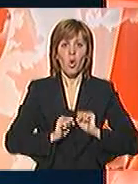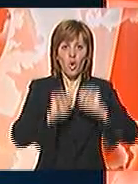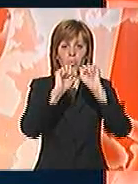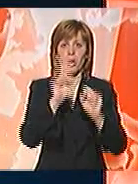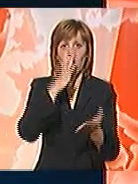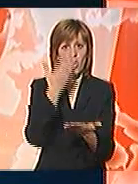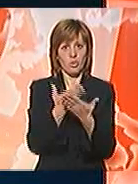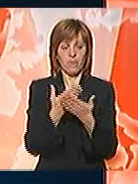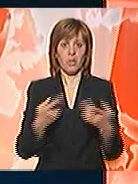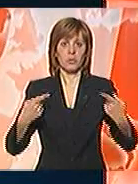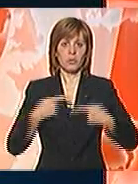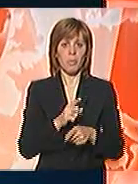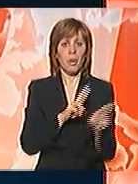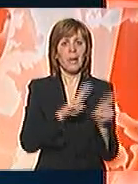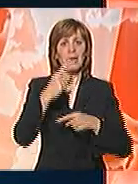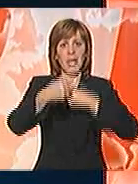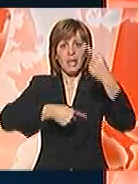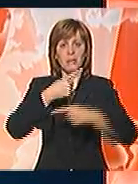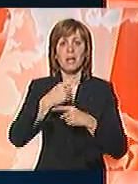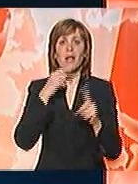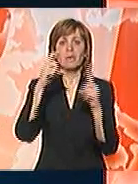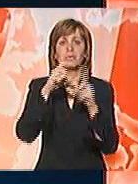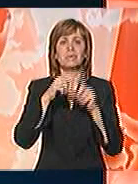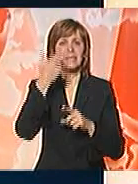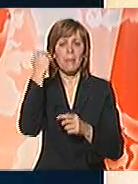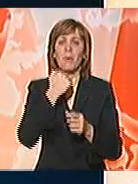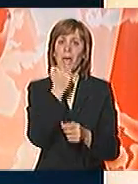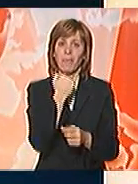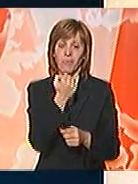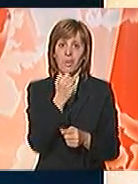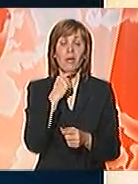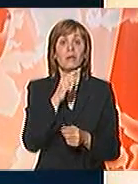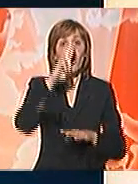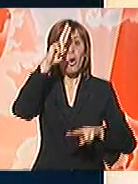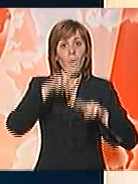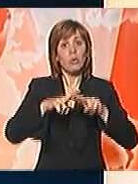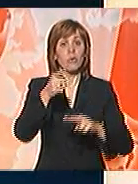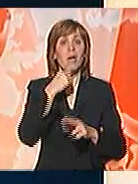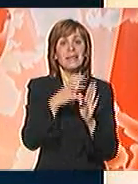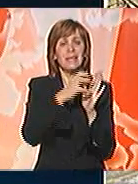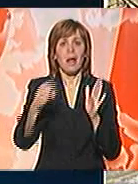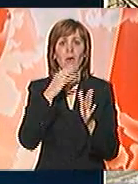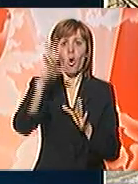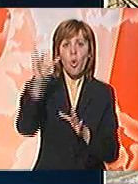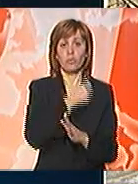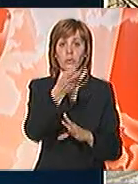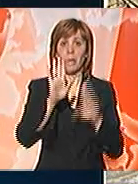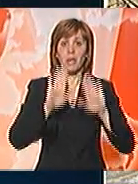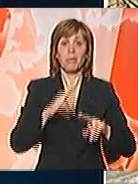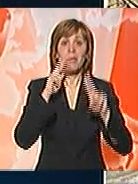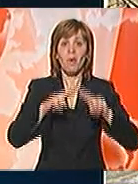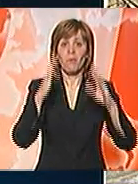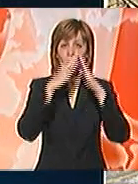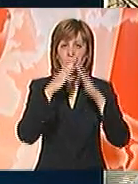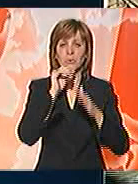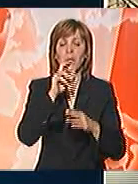kao neosnovane žalbe pravnih naslednika Dušana Spasojevića i Mileta Lukovića na odluku da im se trajno odozme imovina. Vrhovni